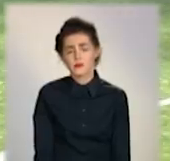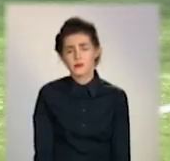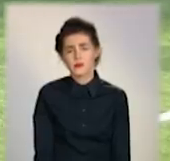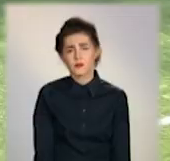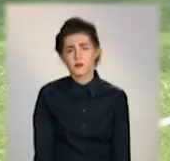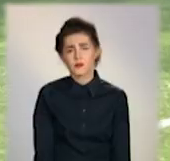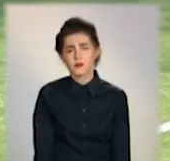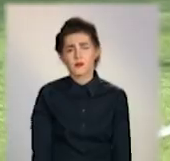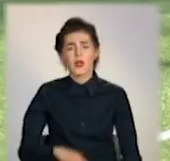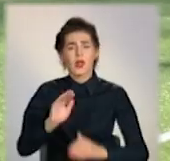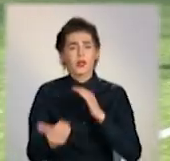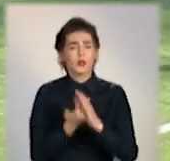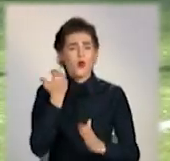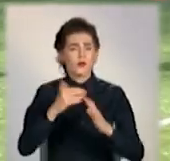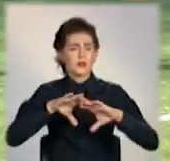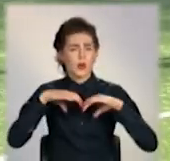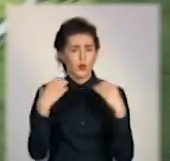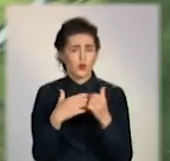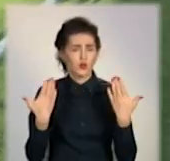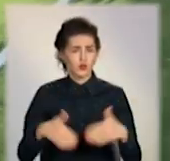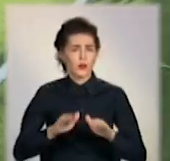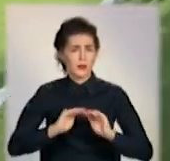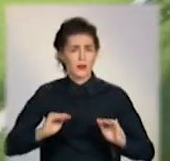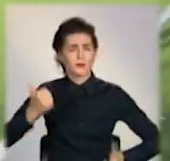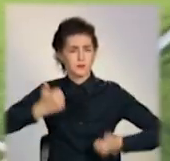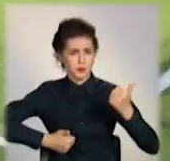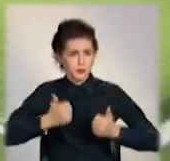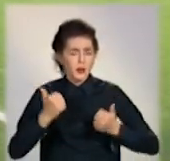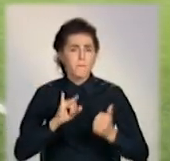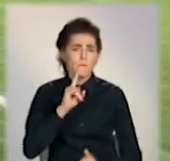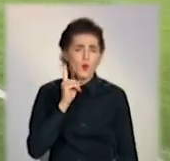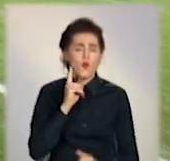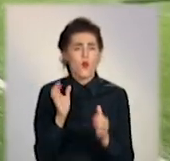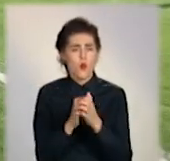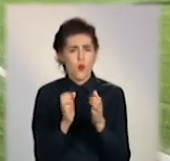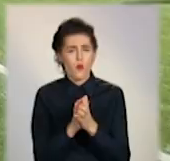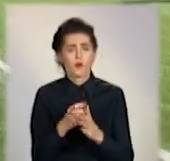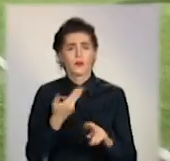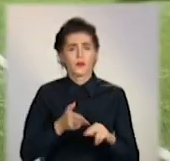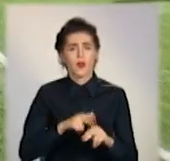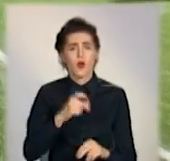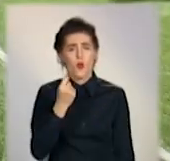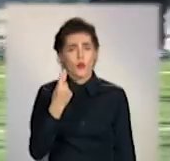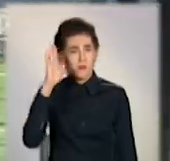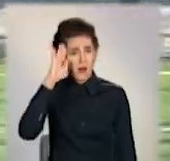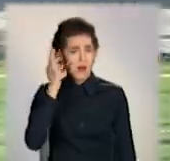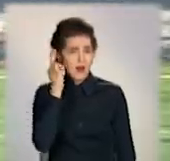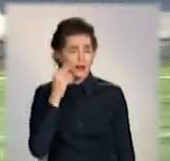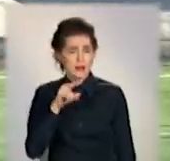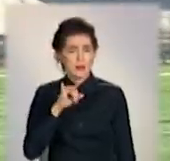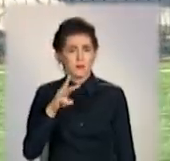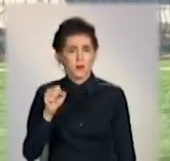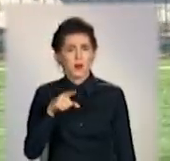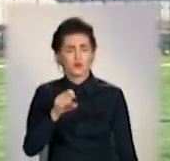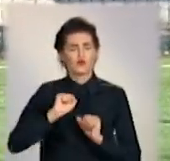На новенькому стадіоні Слов'янська вже тренуваються дитячі та молодіжні спортивні команди. 11-річний Дмитро сьогодні –